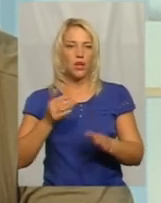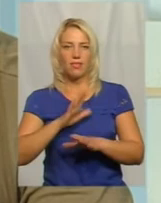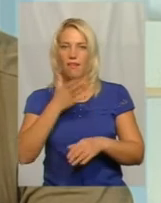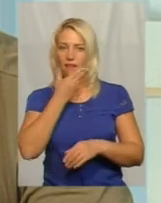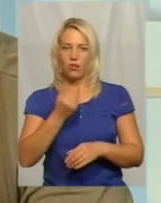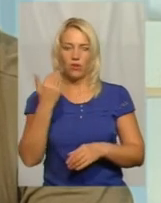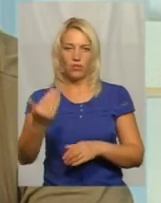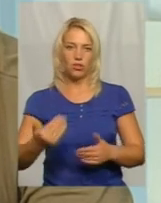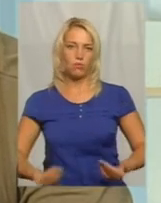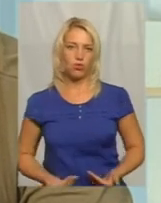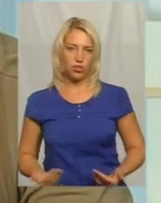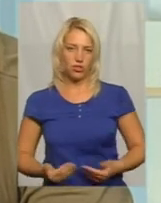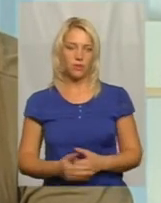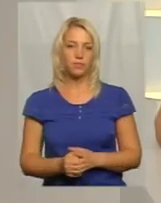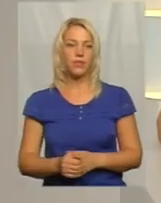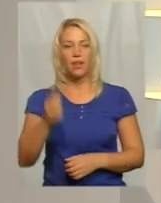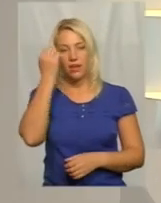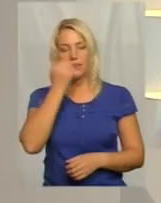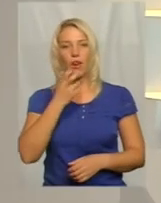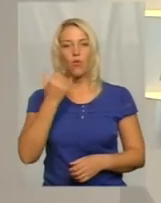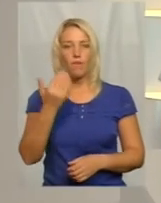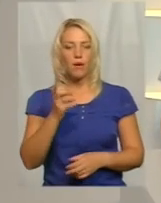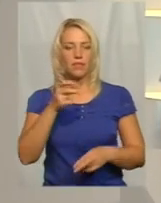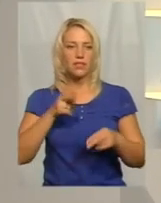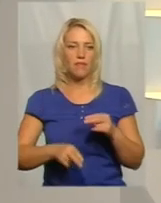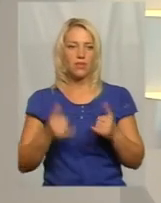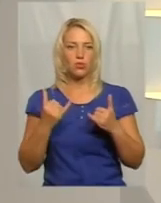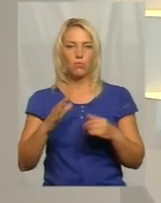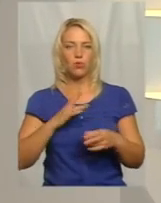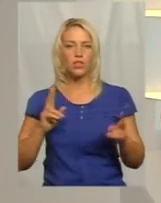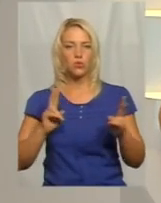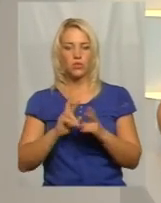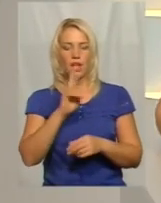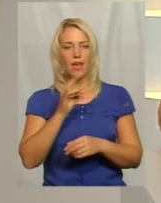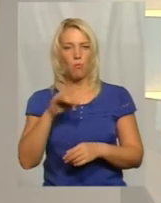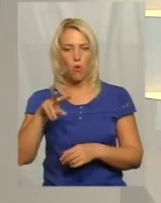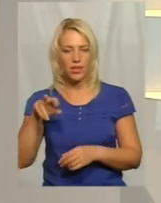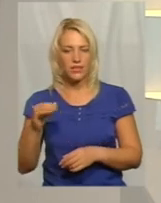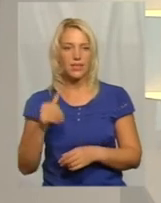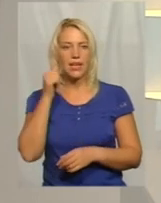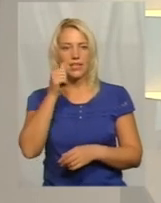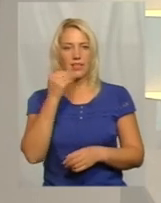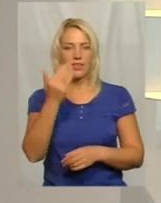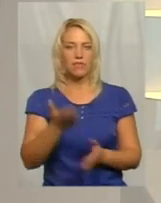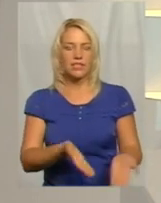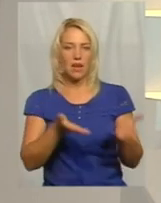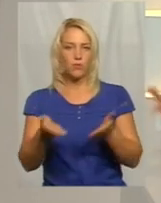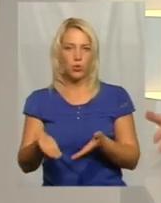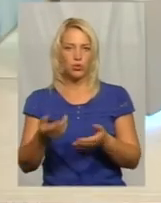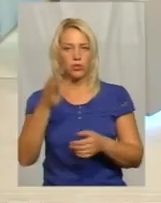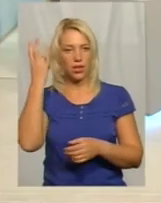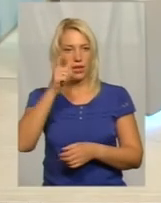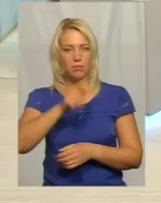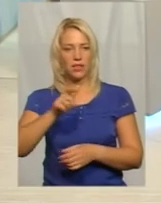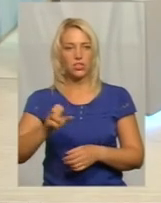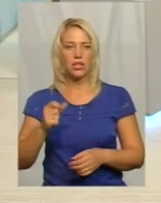гарно в їхньому житті. Дякую вам і на завершення. Сьогодні була зустріч в Єрмоленцях, а завтра ви запрошуєте хмельничан,